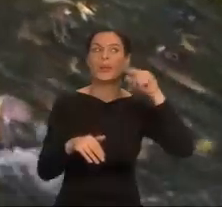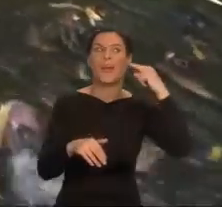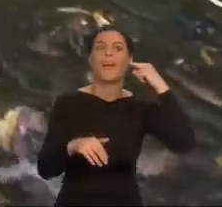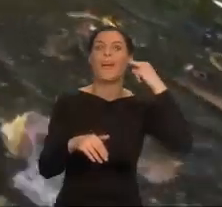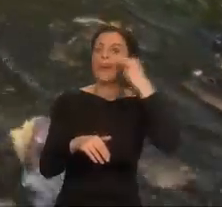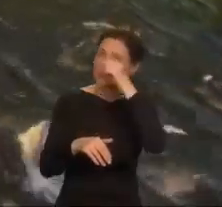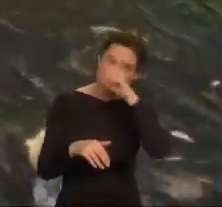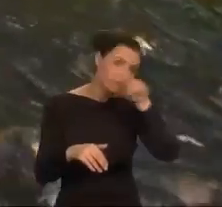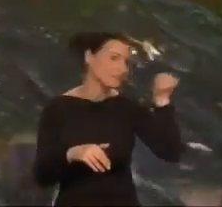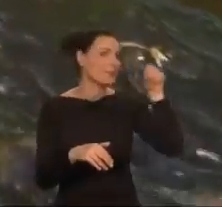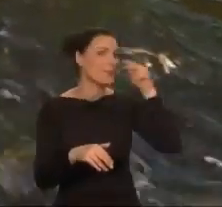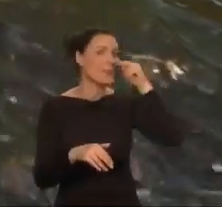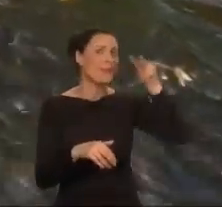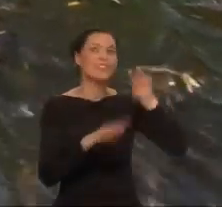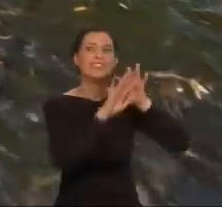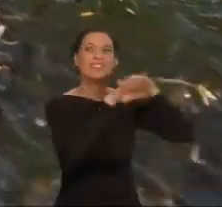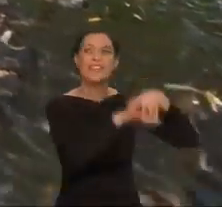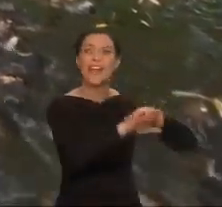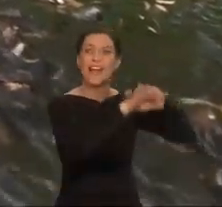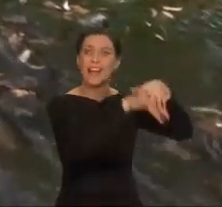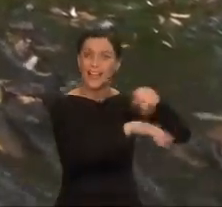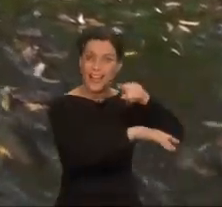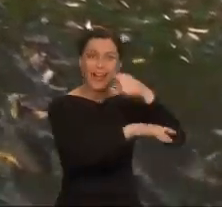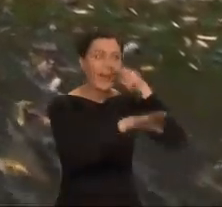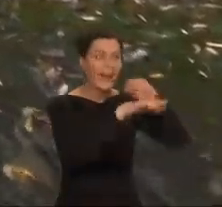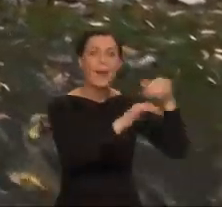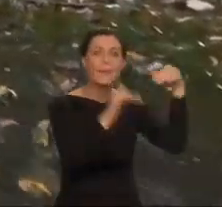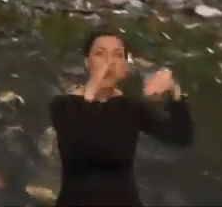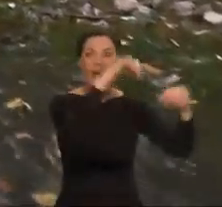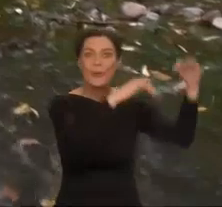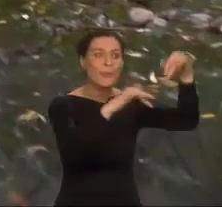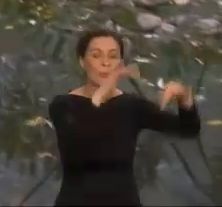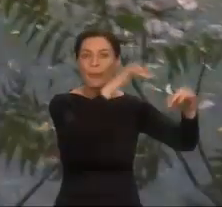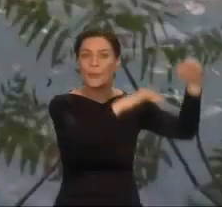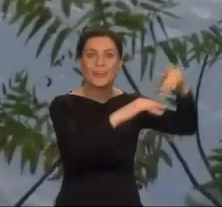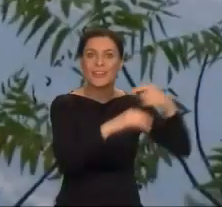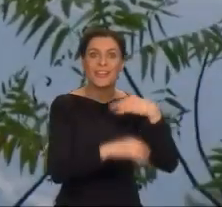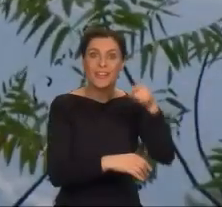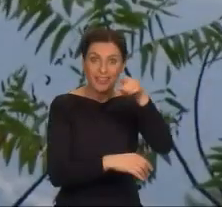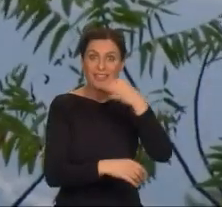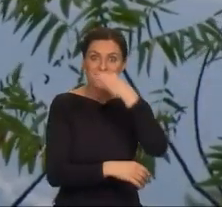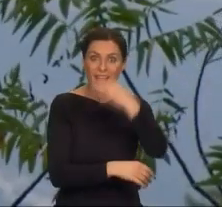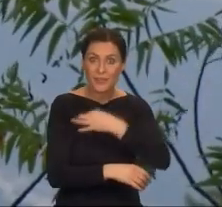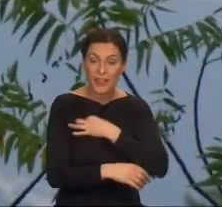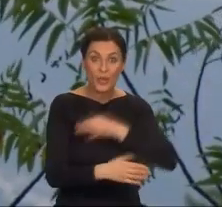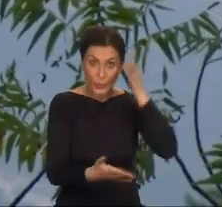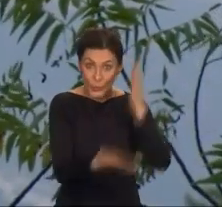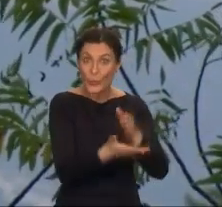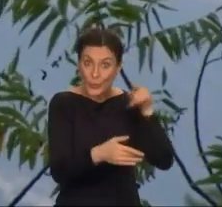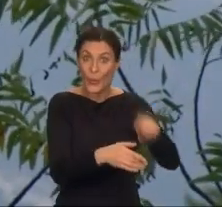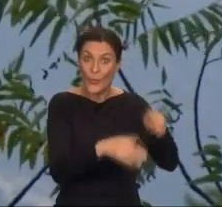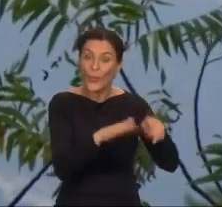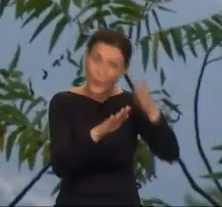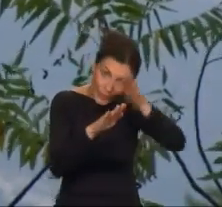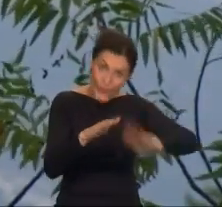Oglądając się zobaczysz rzekę płynącą wśród dzikich pagórków i zapytasz czy to nie dolina?